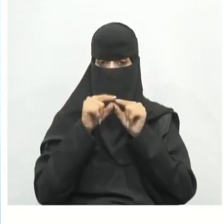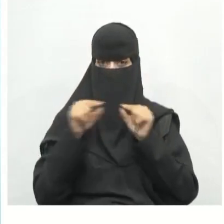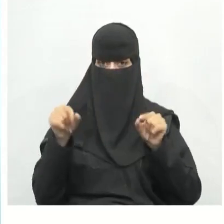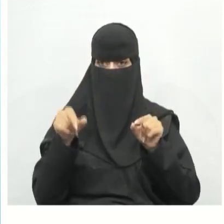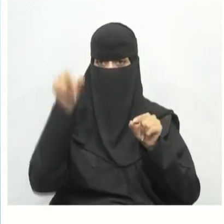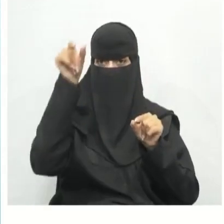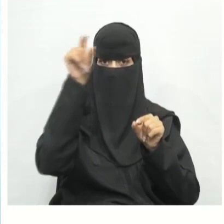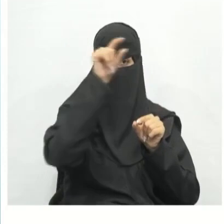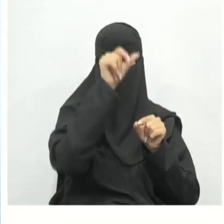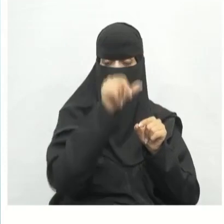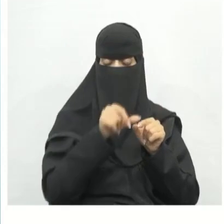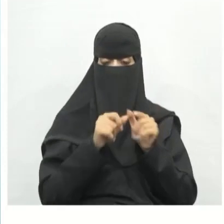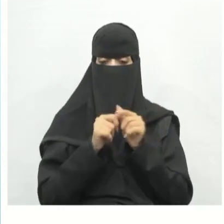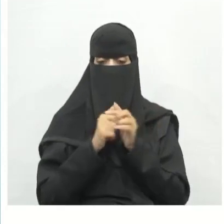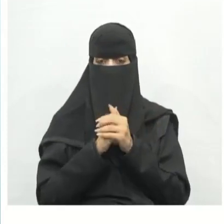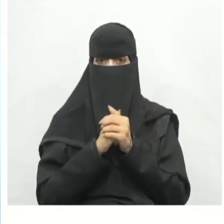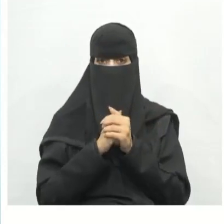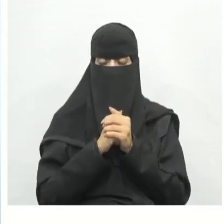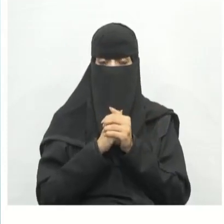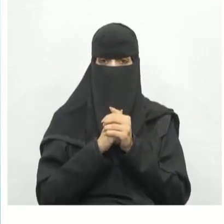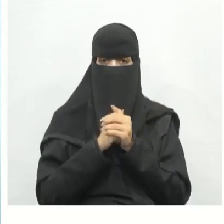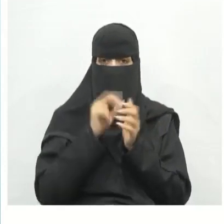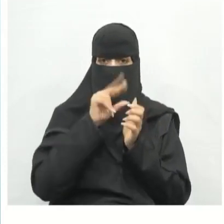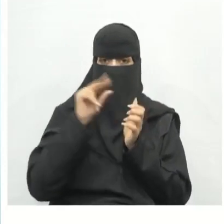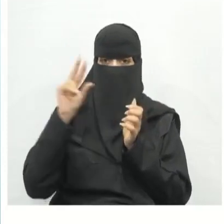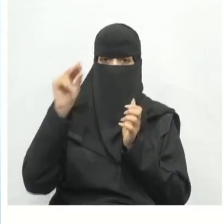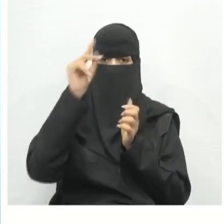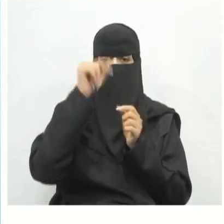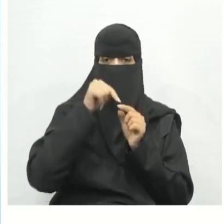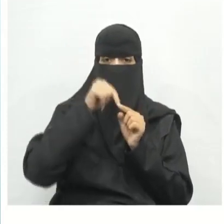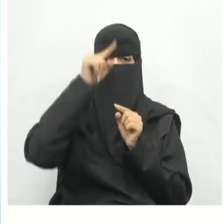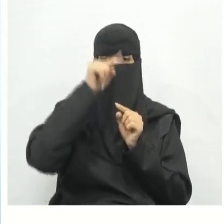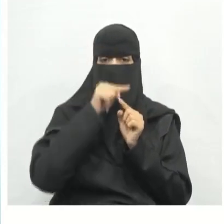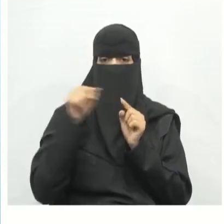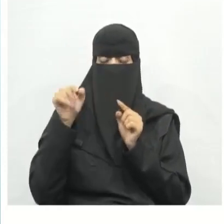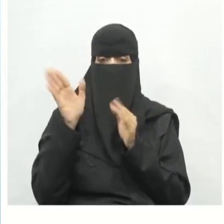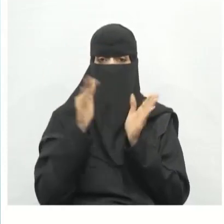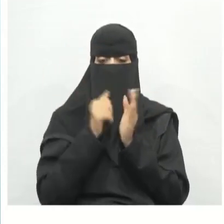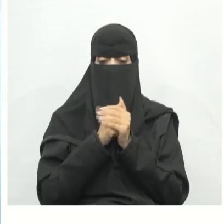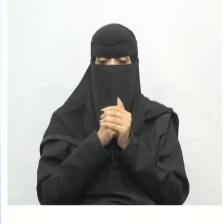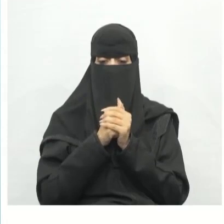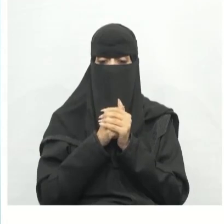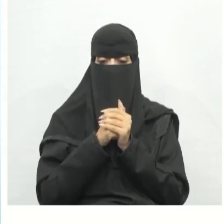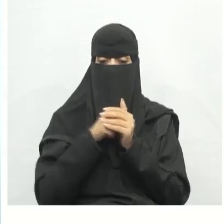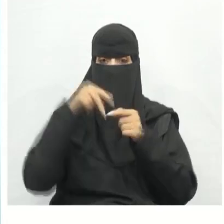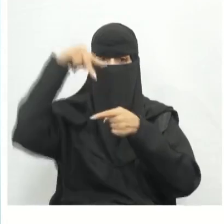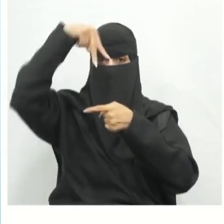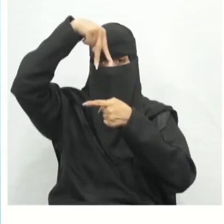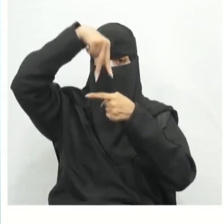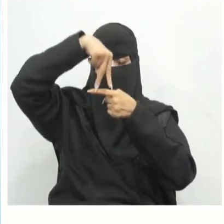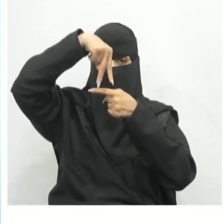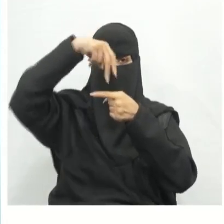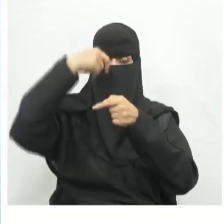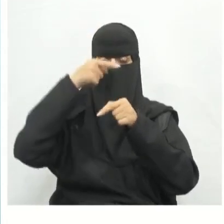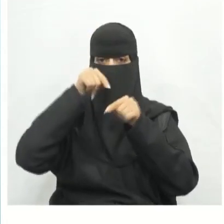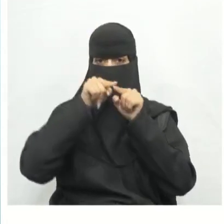مستقيمة متساوية الطول والعرض بينما المثلث